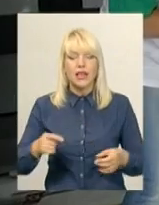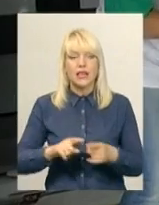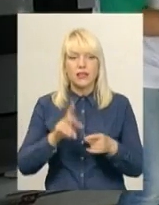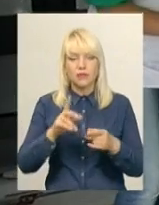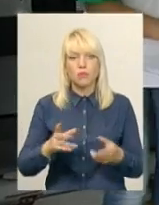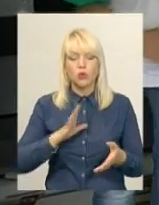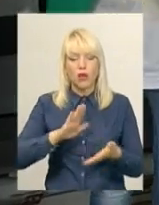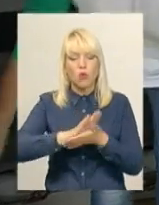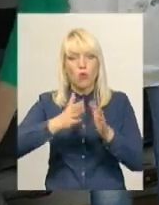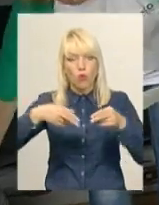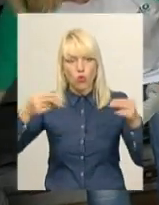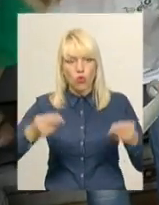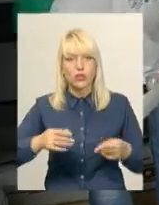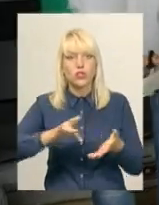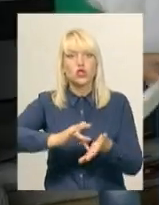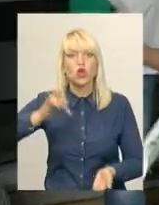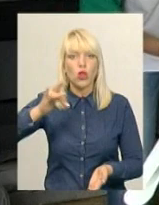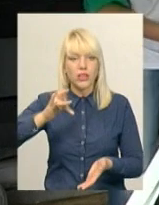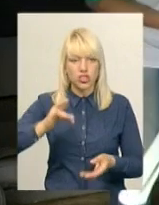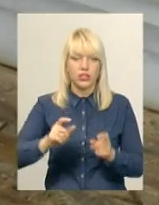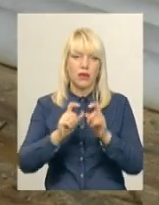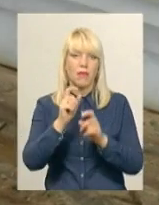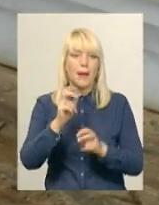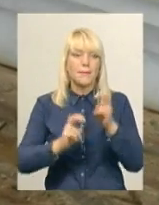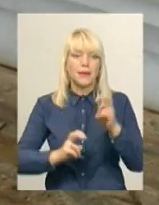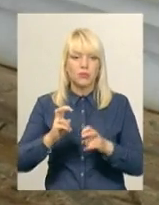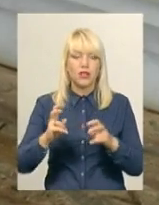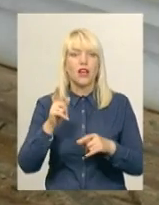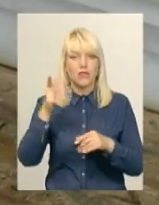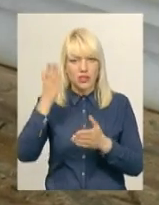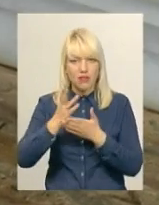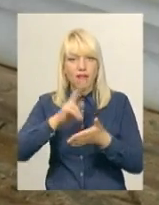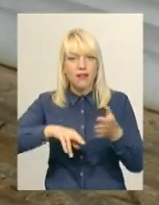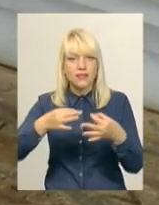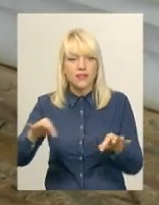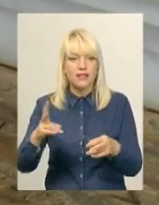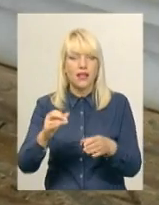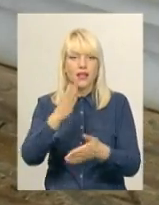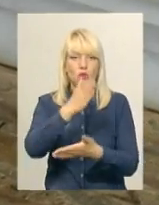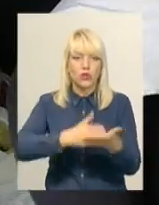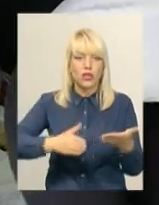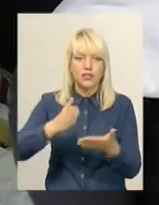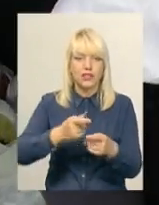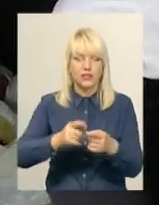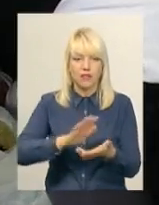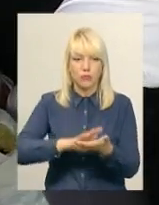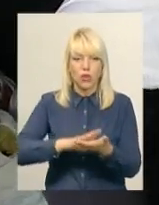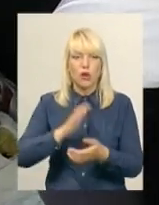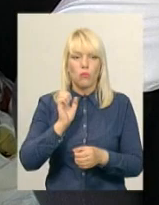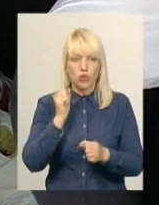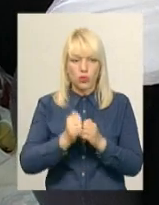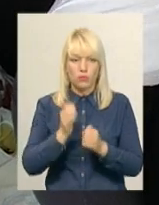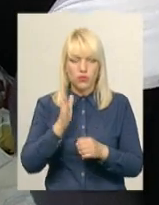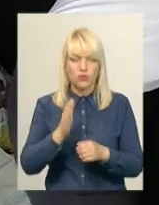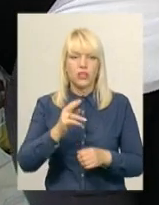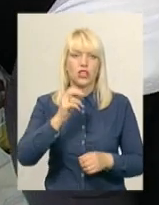підприємством, яке має на це ліцензію. Небезпечні відходи у Хмельницькому екобус збиратиме щоп'ятниці, суботи та неділі. Працюватиме